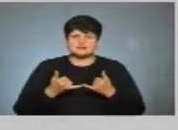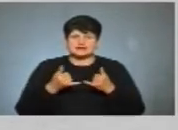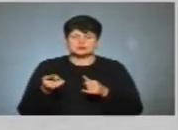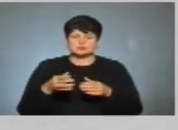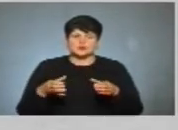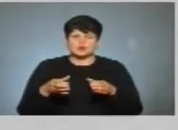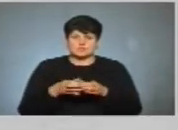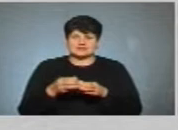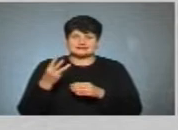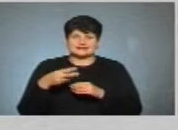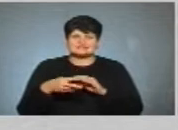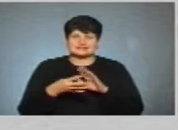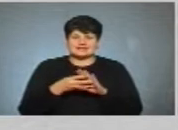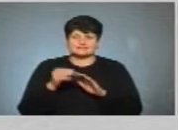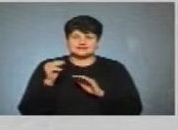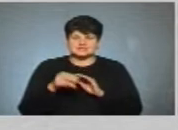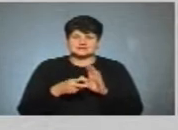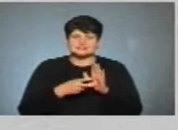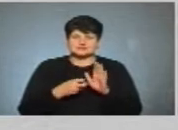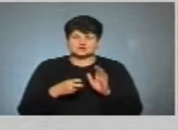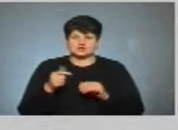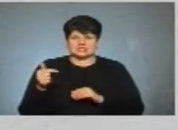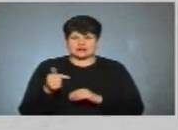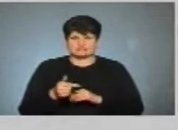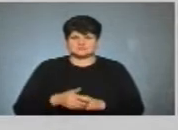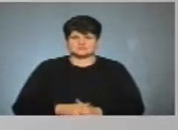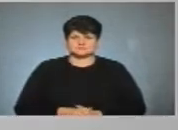громади – 39 тисяч 700 гривень.